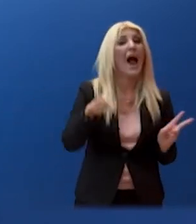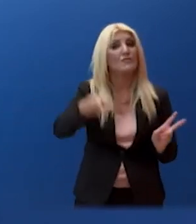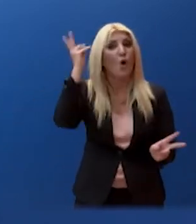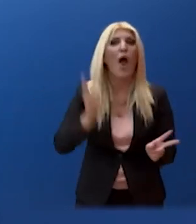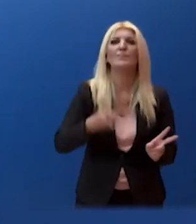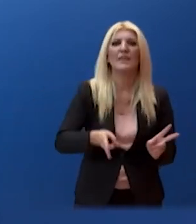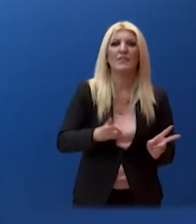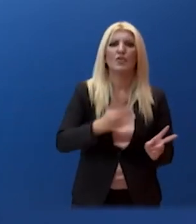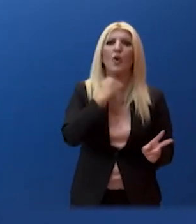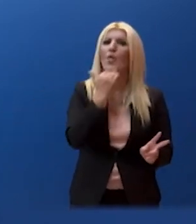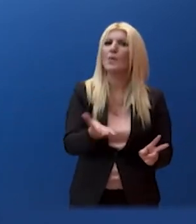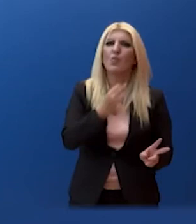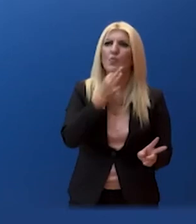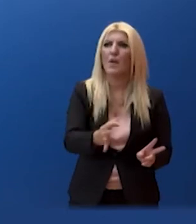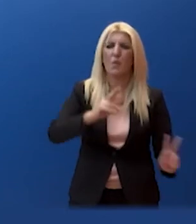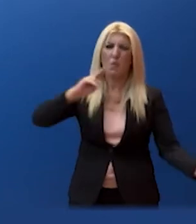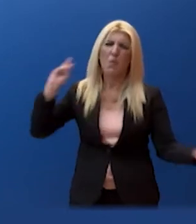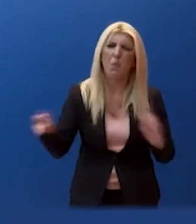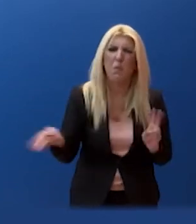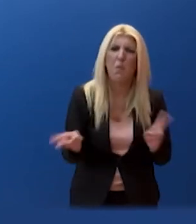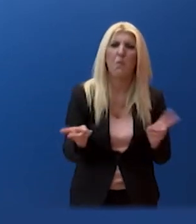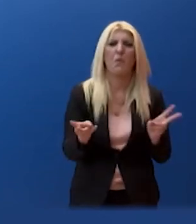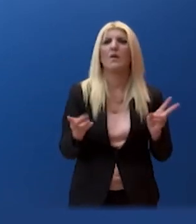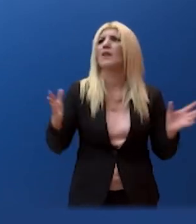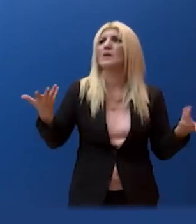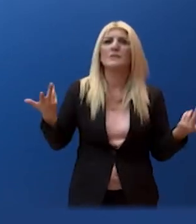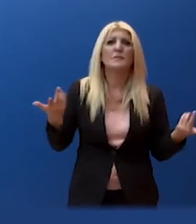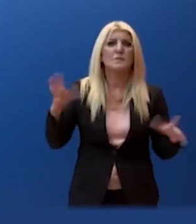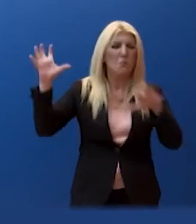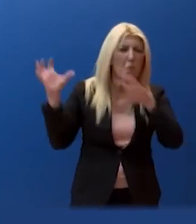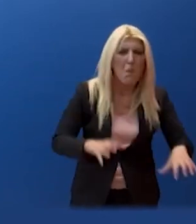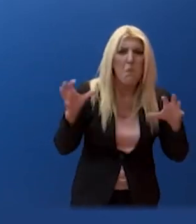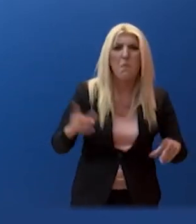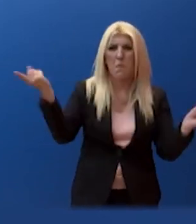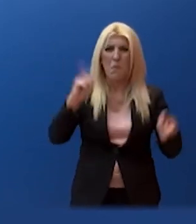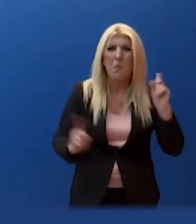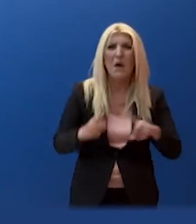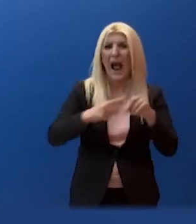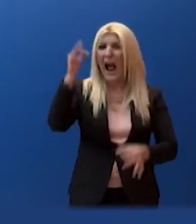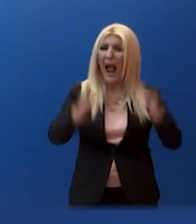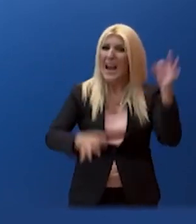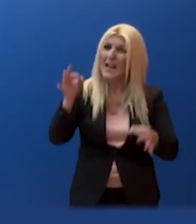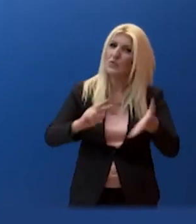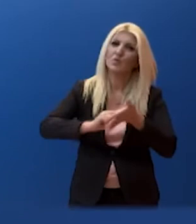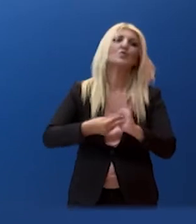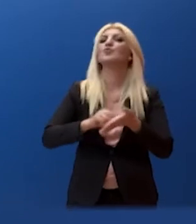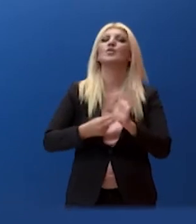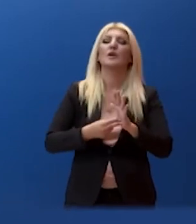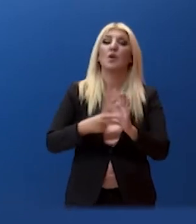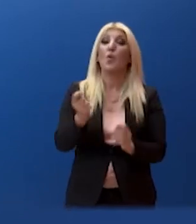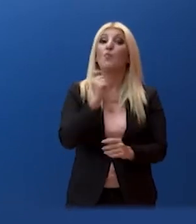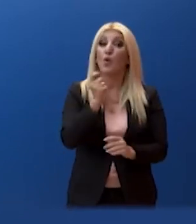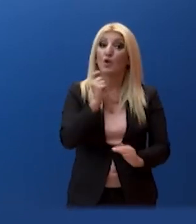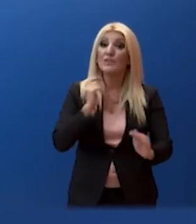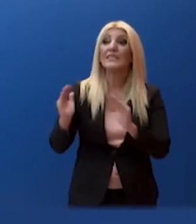προβλέψει με βεβαιότητα την ένταση ή την πορεία του. Η πολιτική προστασία και ο κρατικός μηχανισμός βρίσκονται